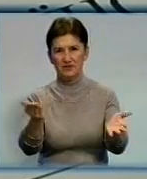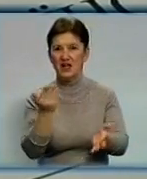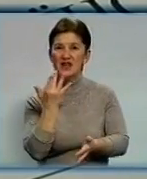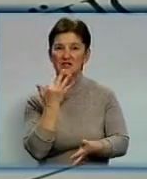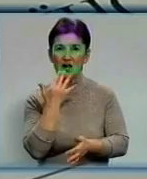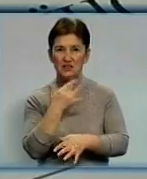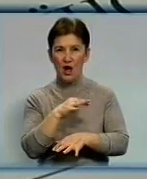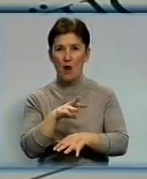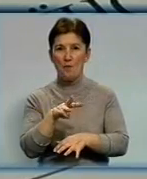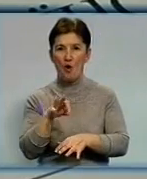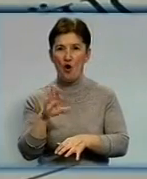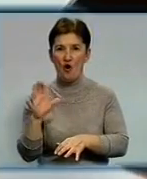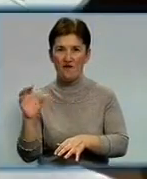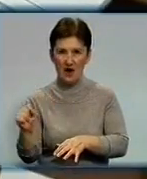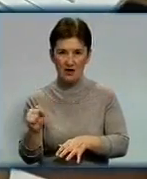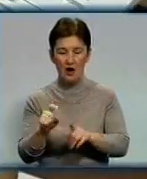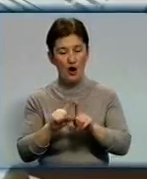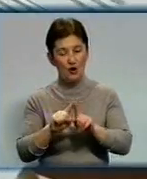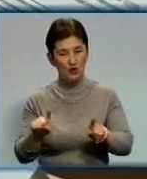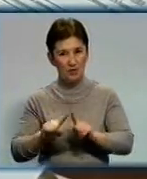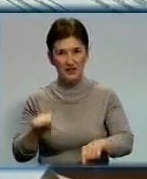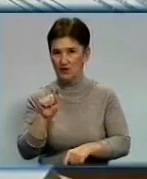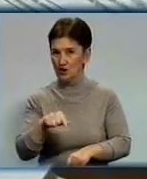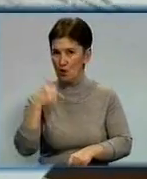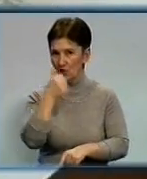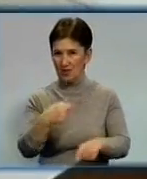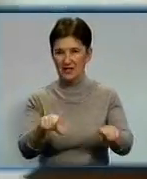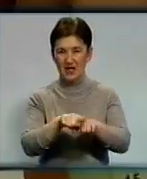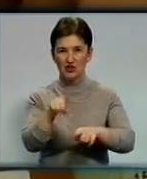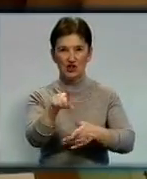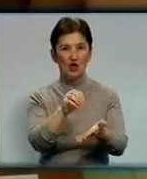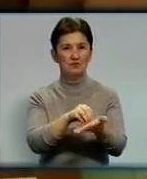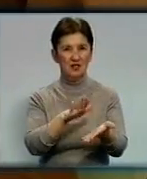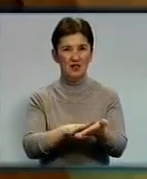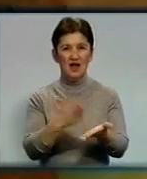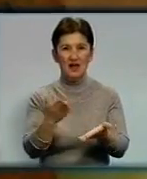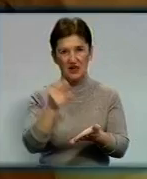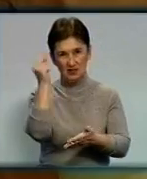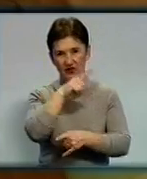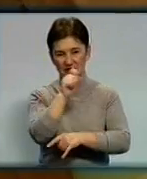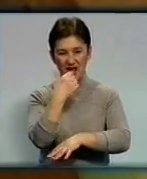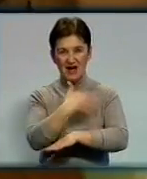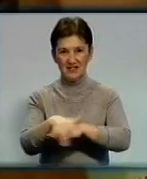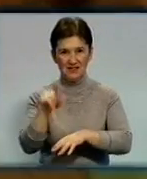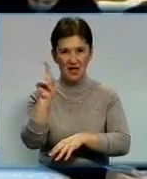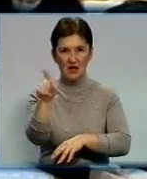додано ще й світову літературу. Серед особливостей цього року також реєстрація учасників, які навчаються за кордоном.